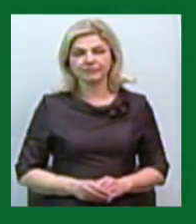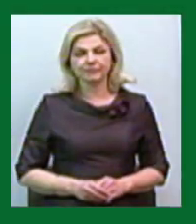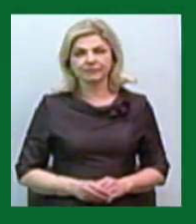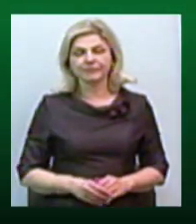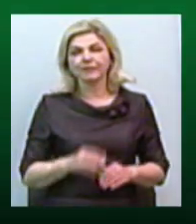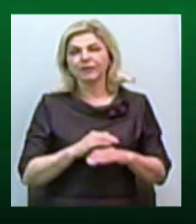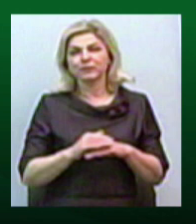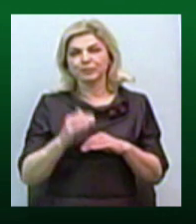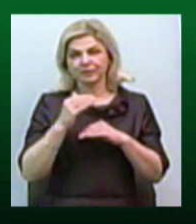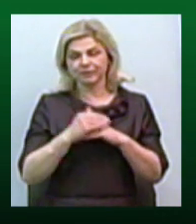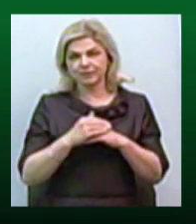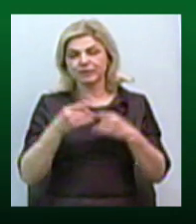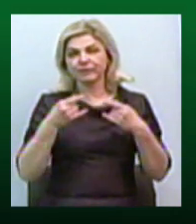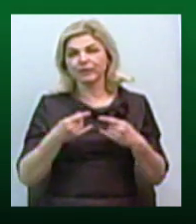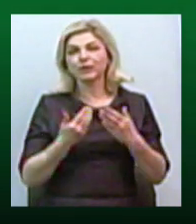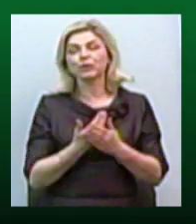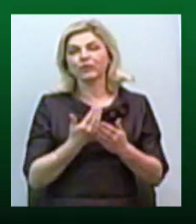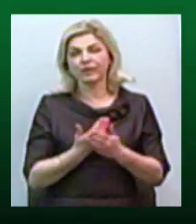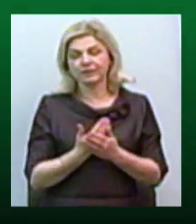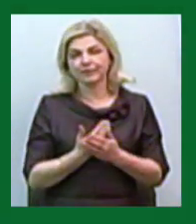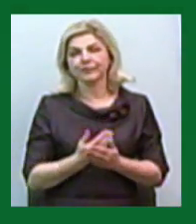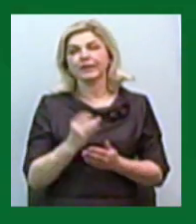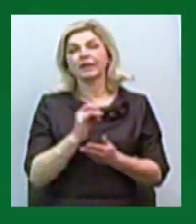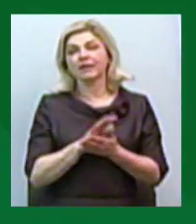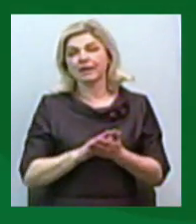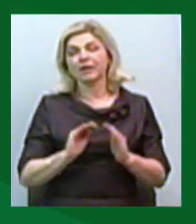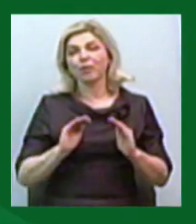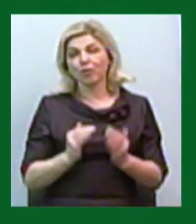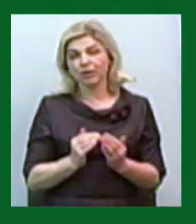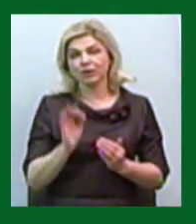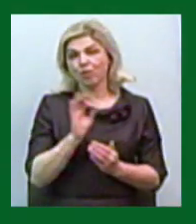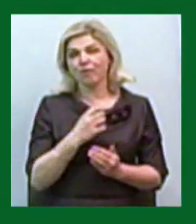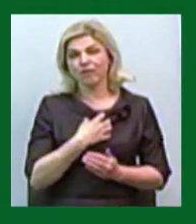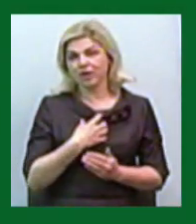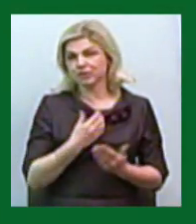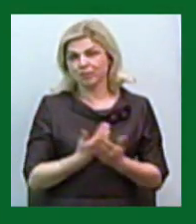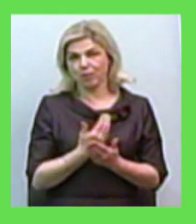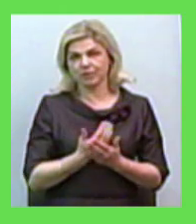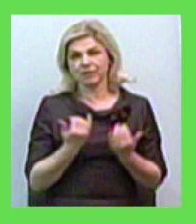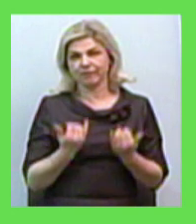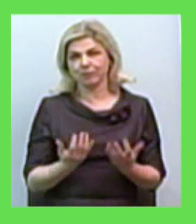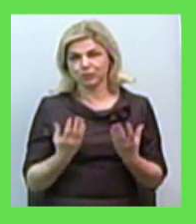Добрий вечір, в ефірі новини в студії Олександр Гордієнко і далі коротко про основні події випуску.